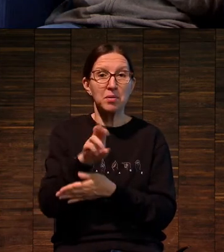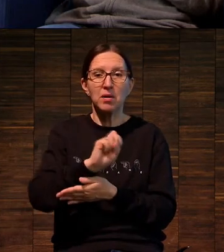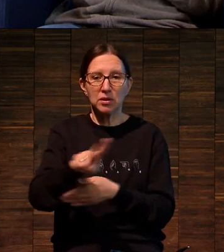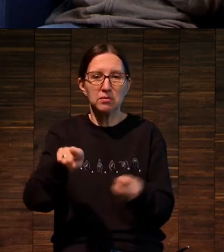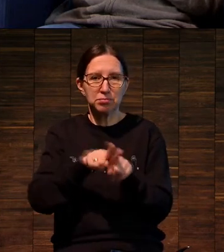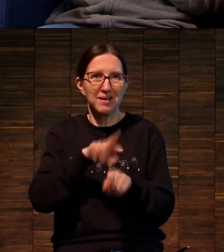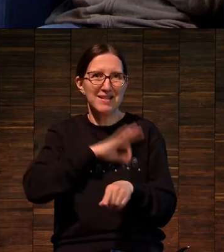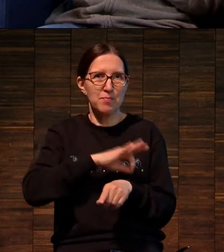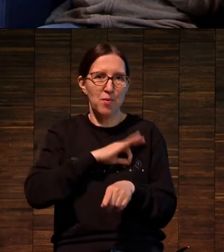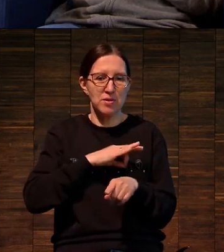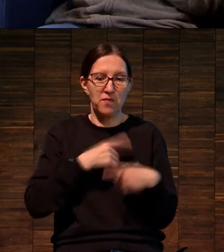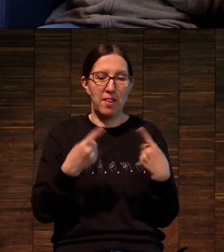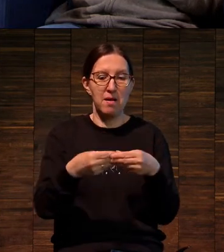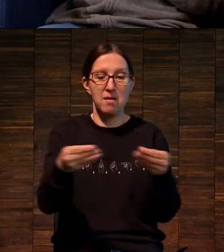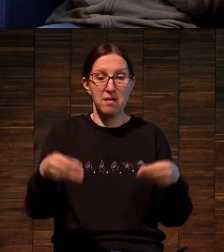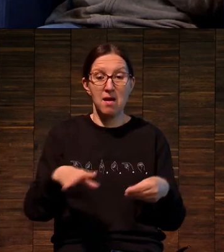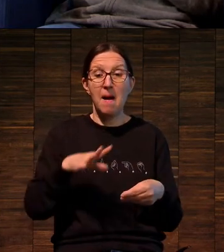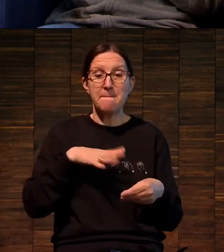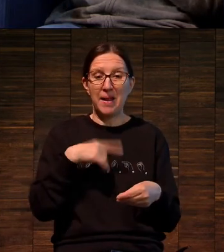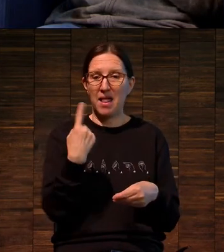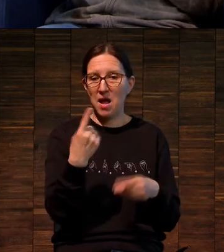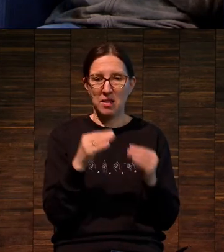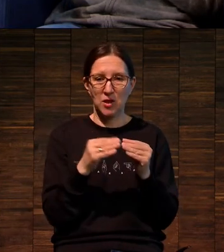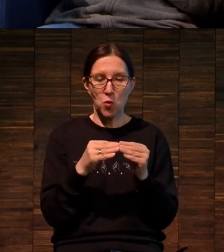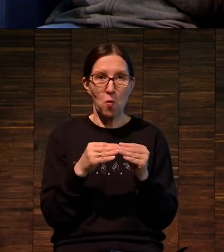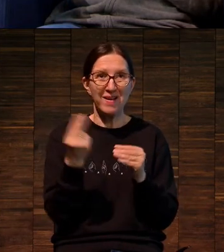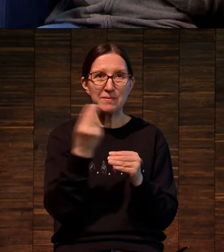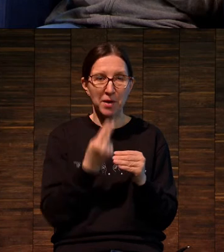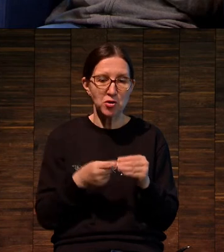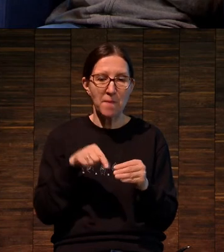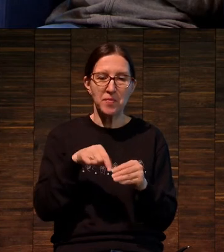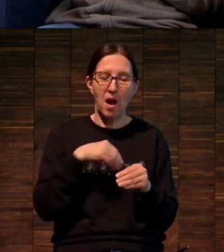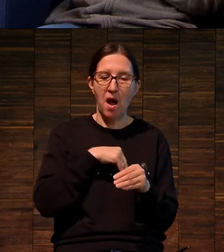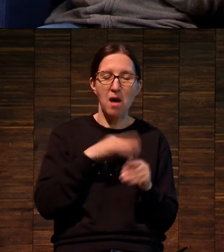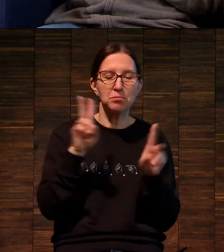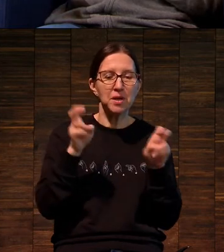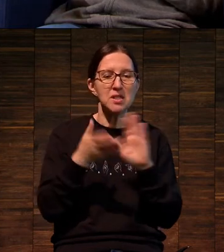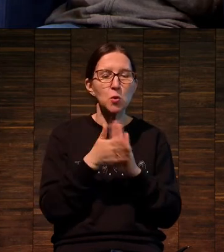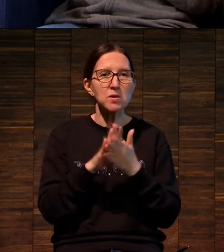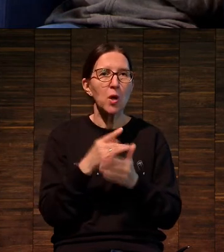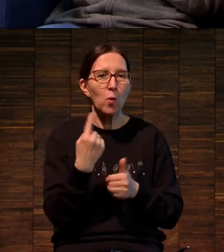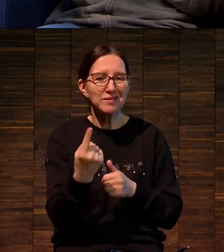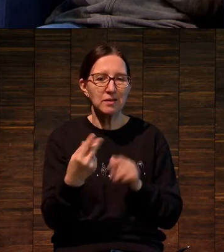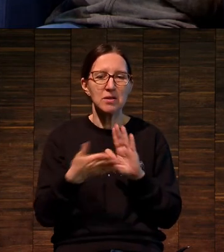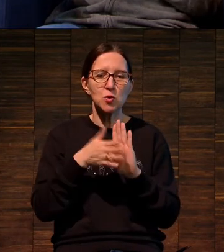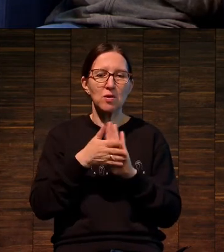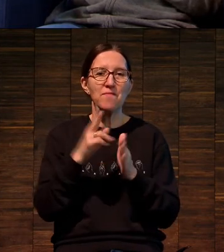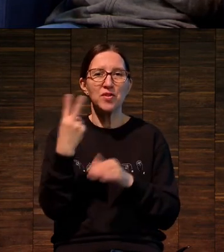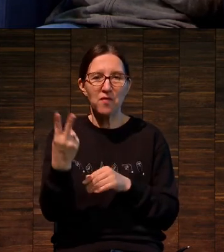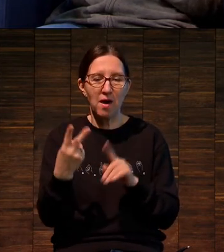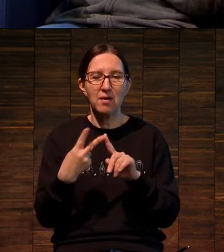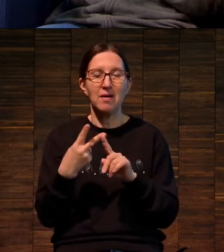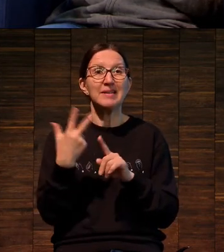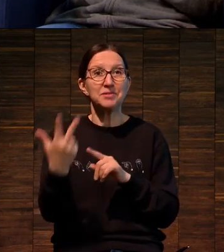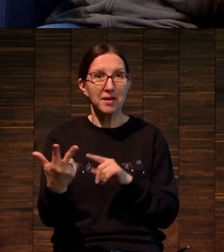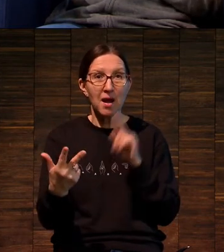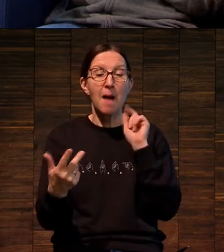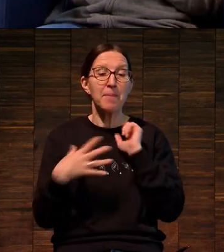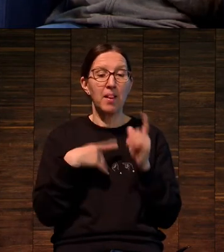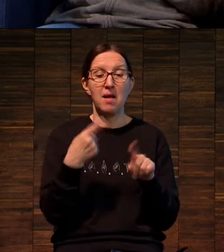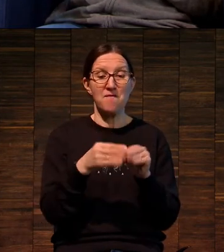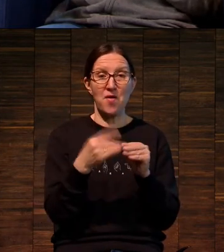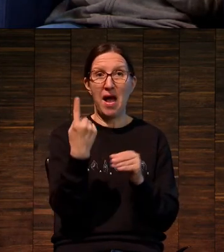вроде как бы одно изображение, а, говорят, состояние 1, состояние 2, состояние 3. То есть он один раз протравил, нарисовал,